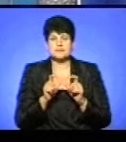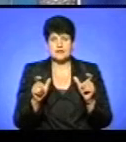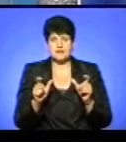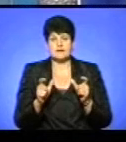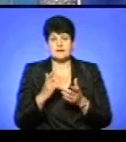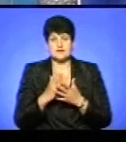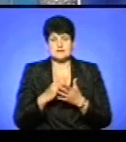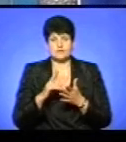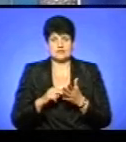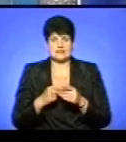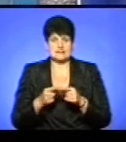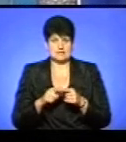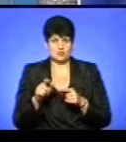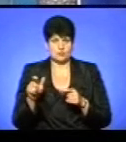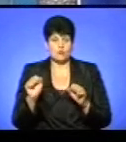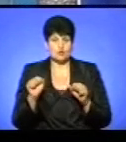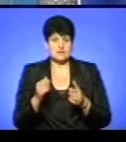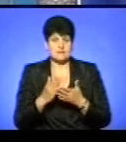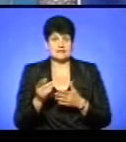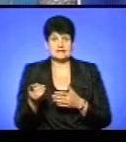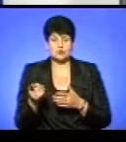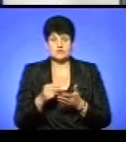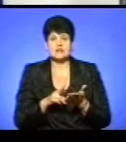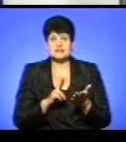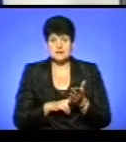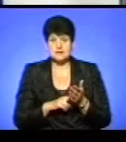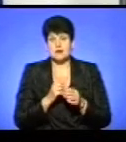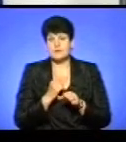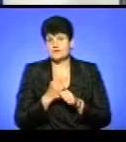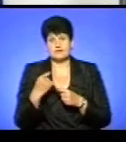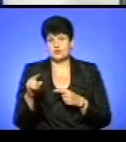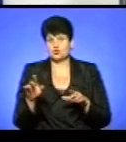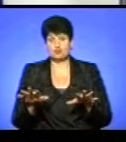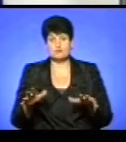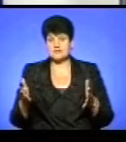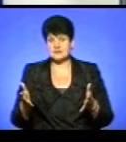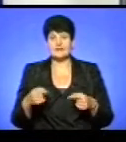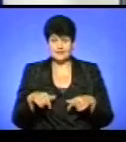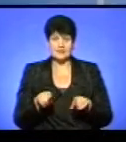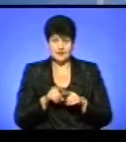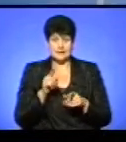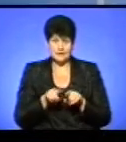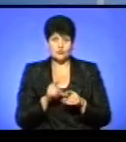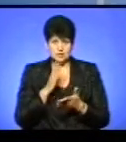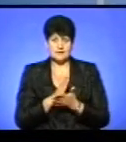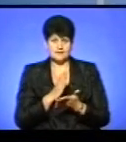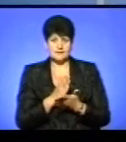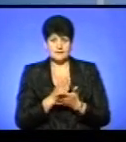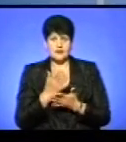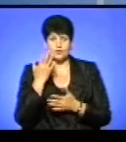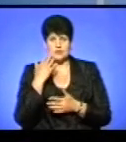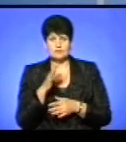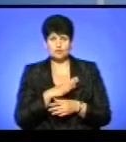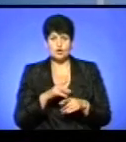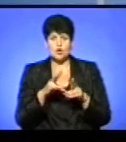цієї людини. Можна мати тернопільську реєстрацію, але працювати в іншу місті? Звичайно, і таке є. Ми, коли були,